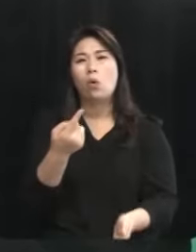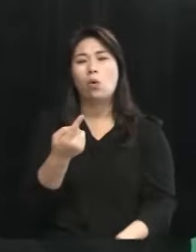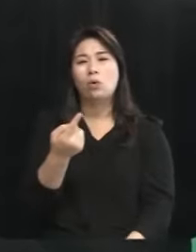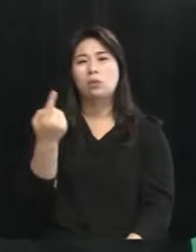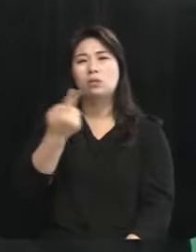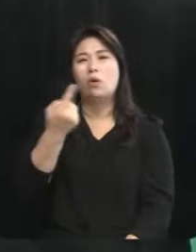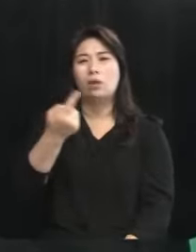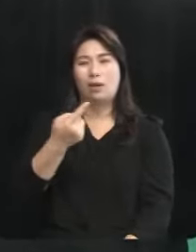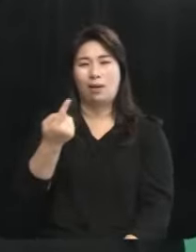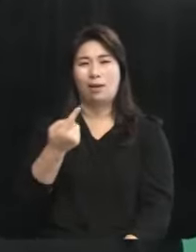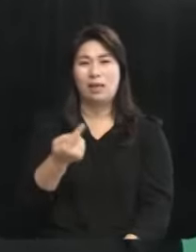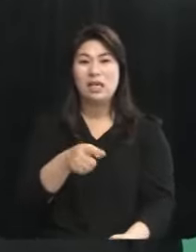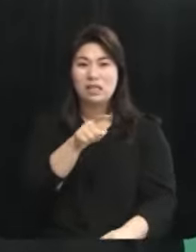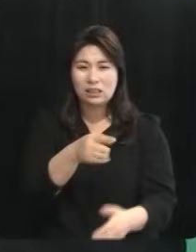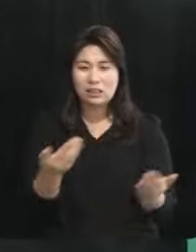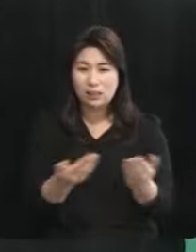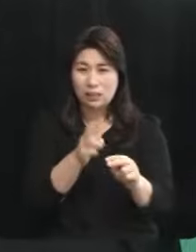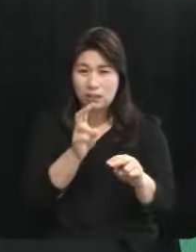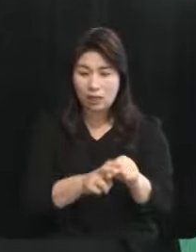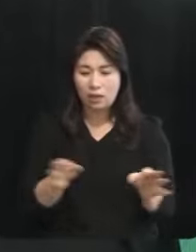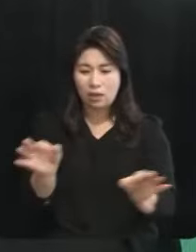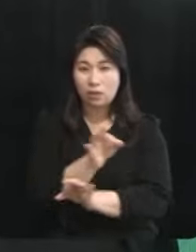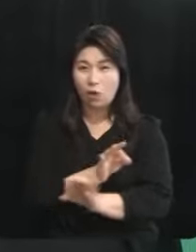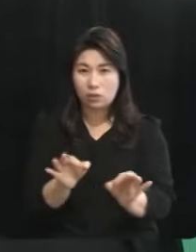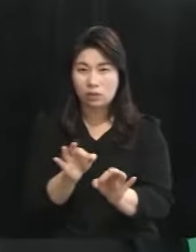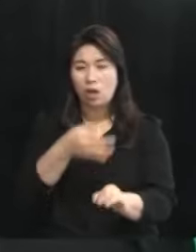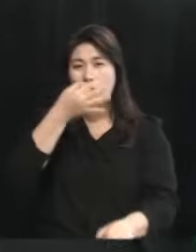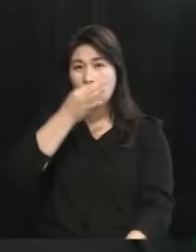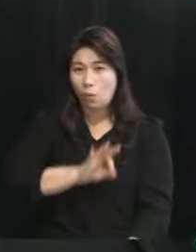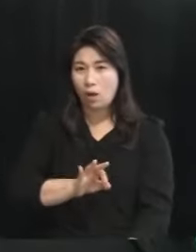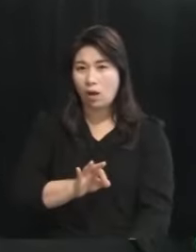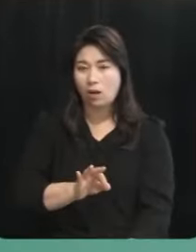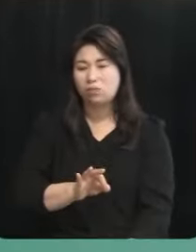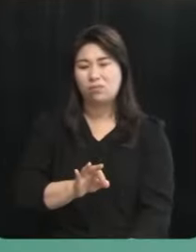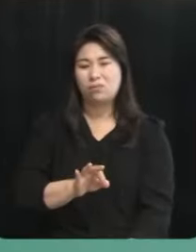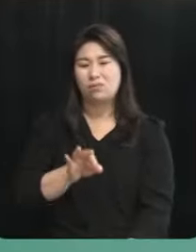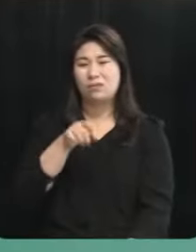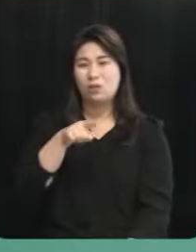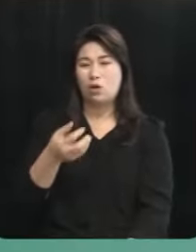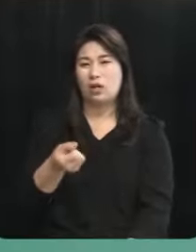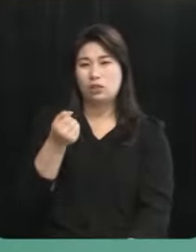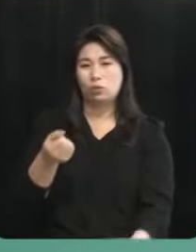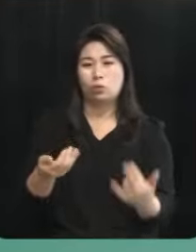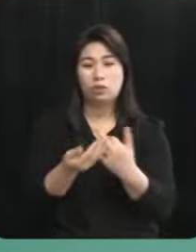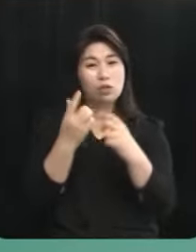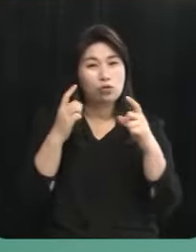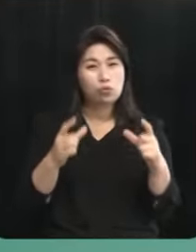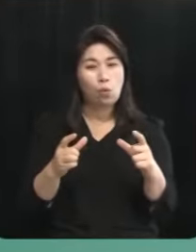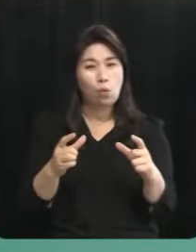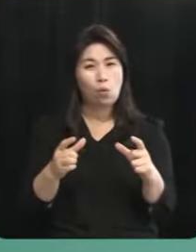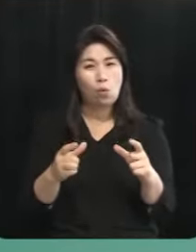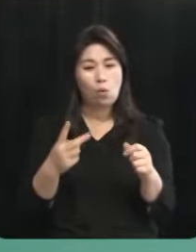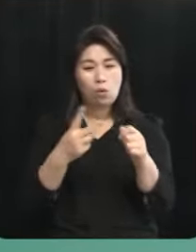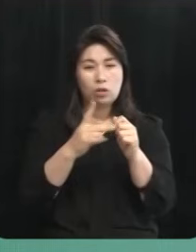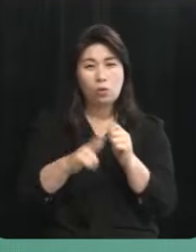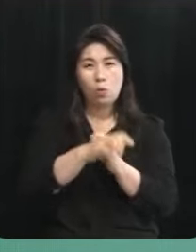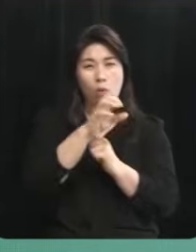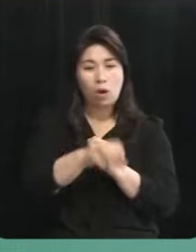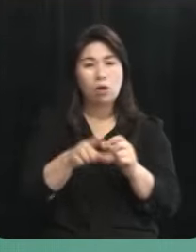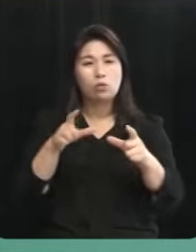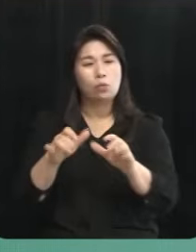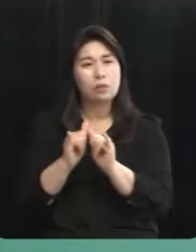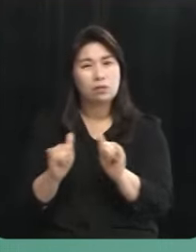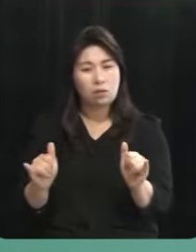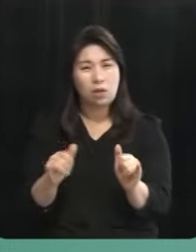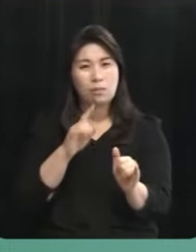일자리 그리고 경제적 효과 이것으로 제주의 이 제공항의 문제에 도민들의